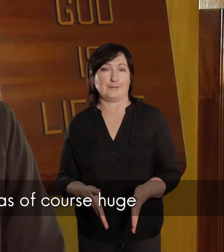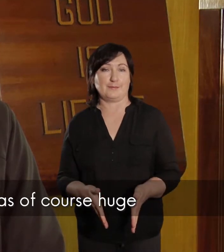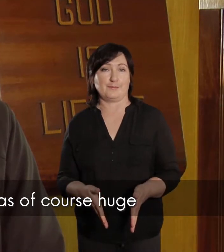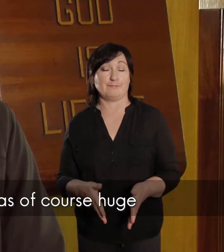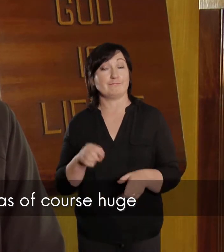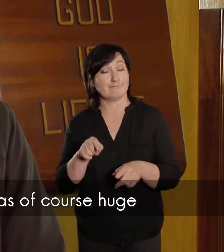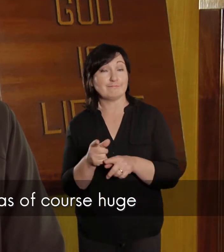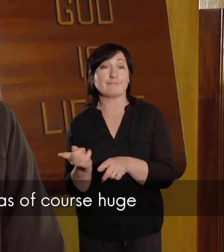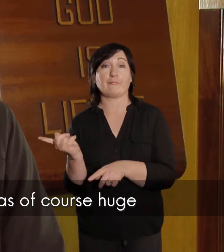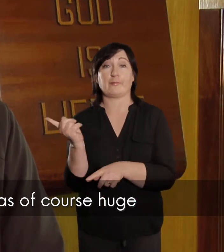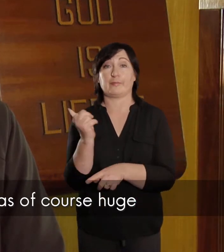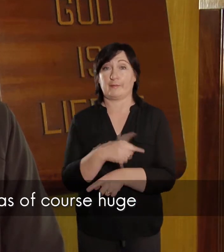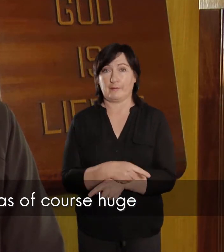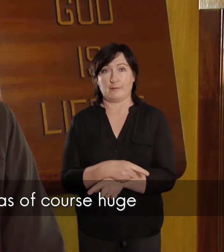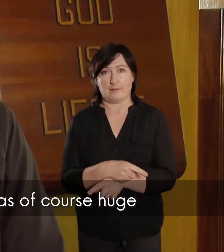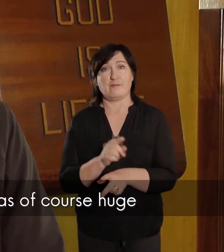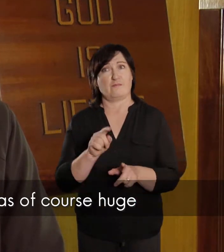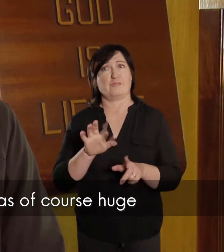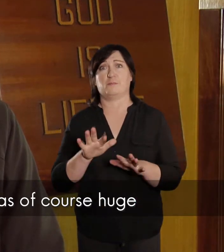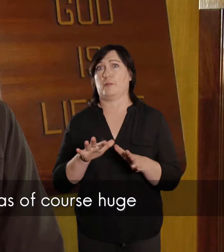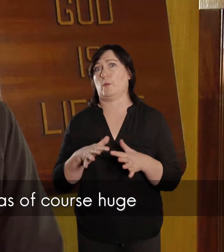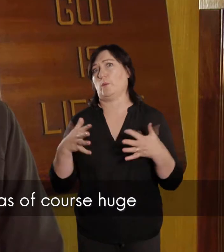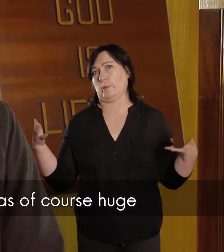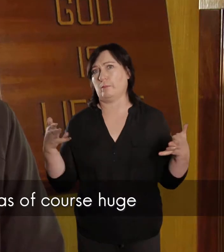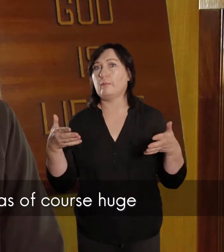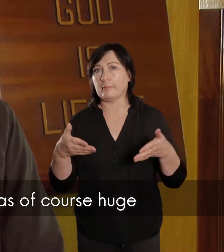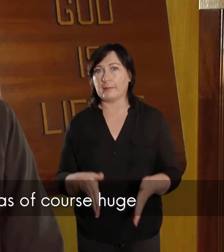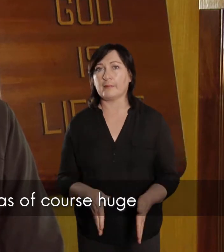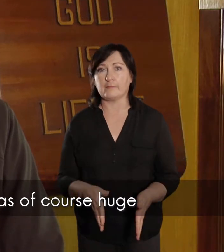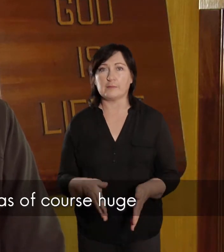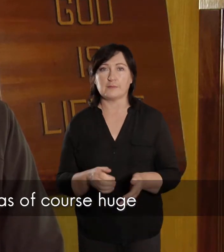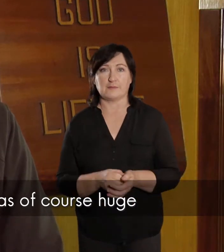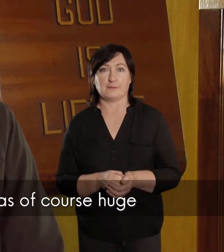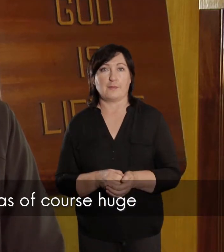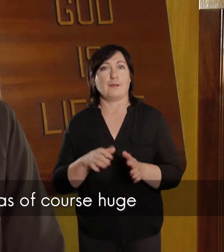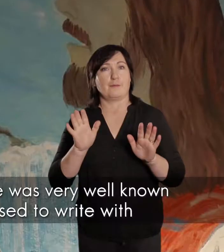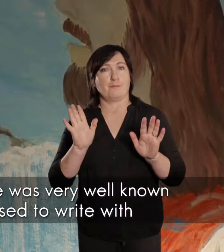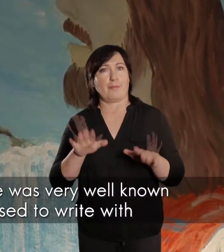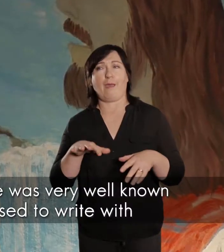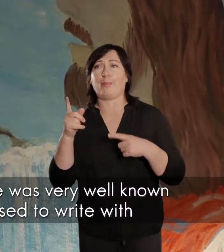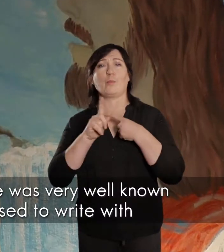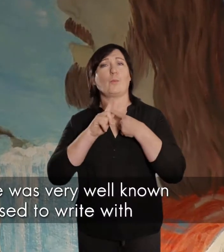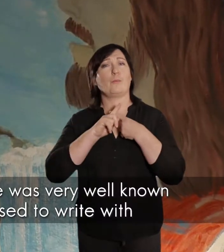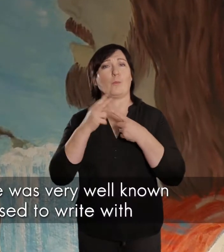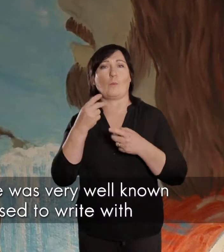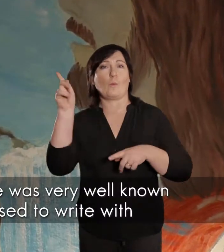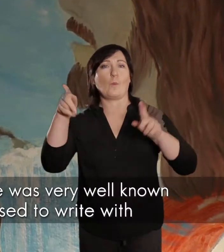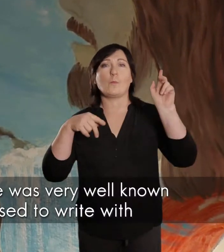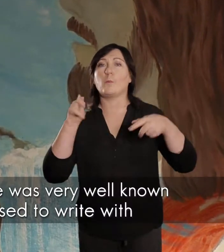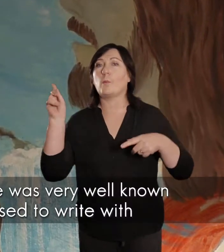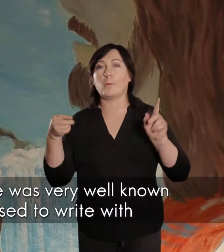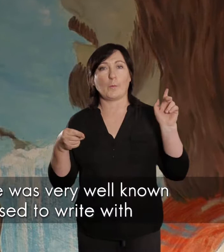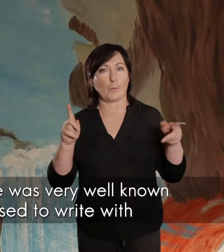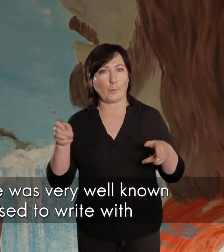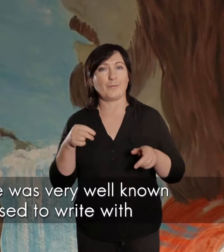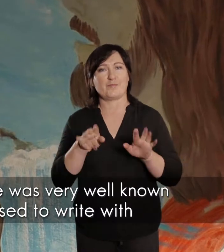met die begraffens die dag wat natuurlijk een baie groot begraffens was baie van die collega's was hier